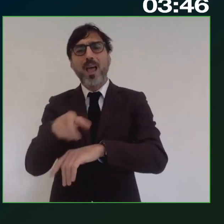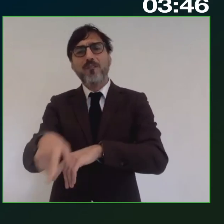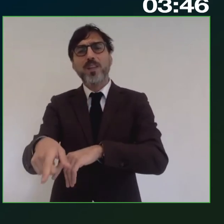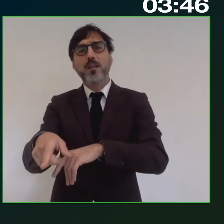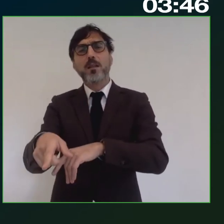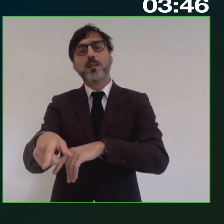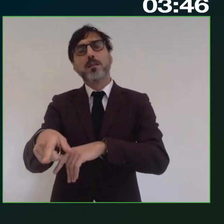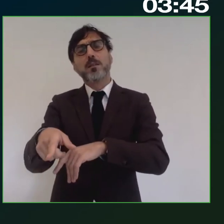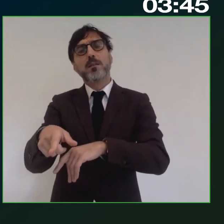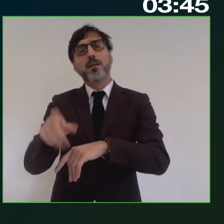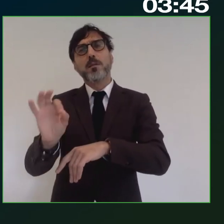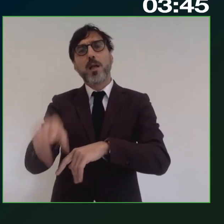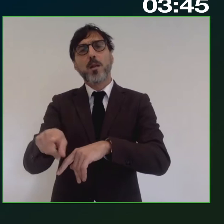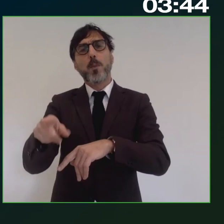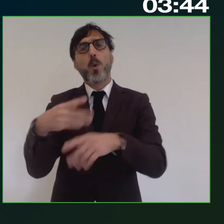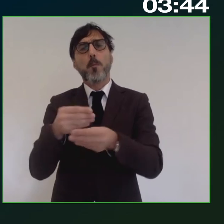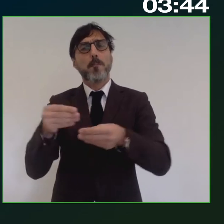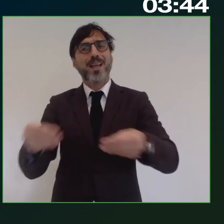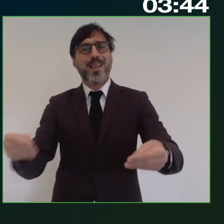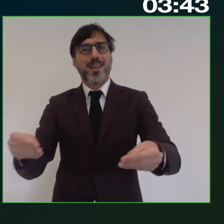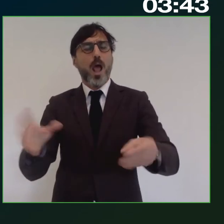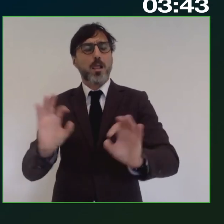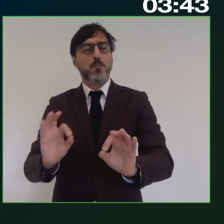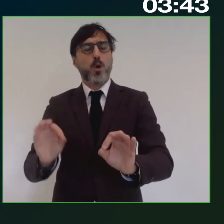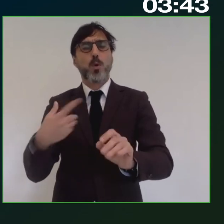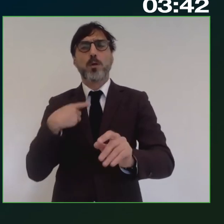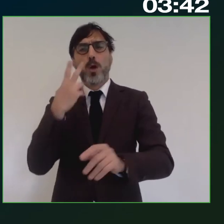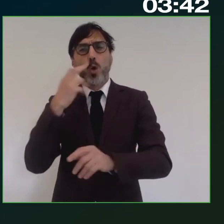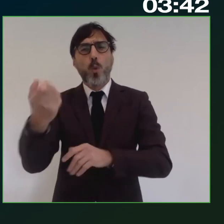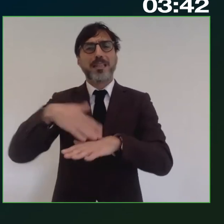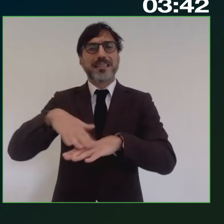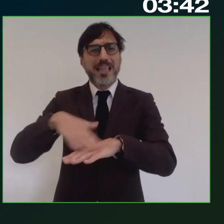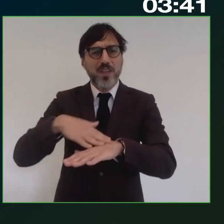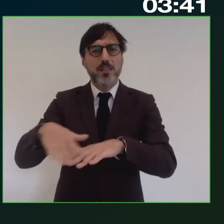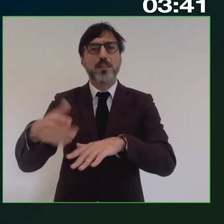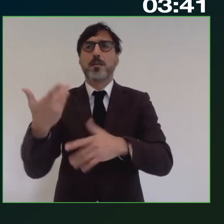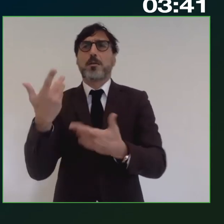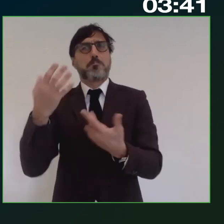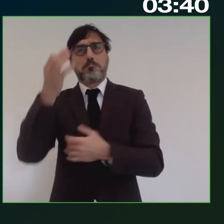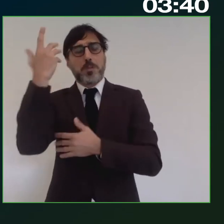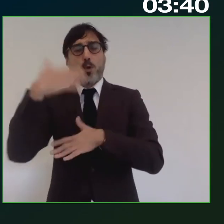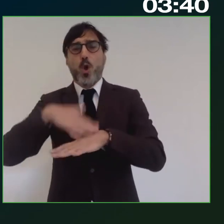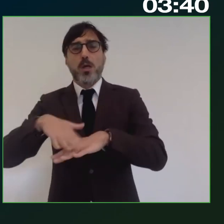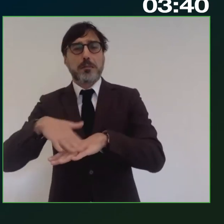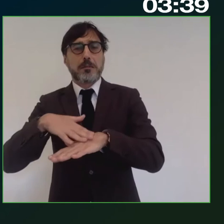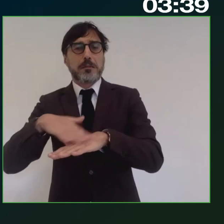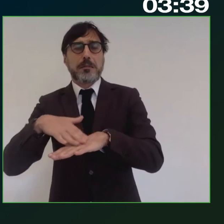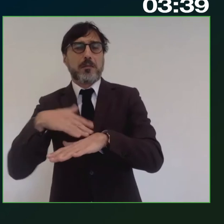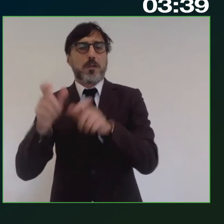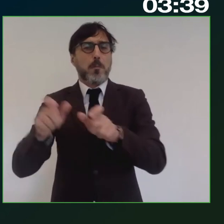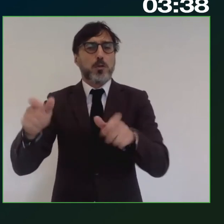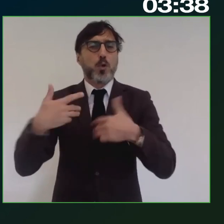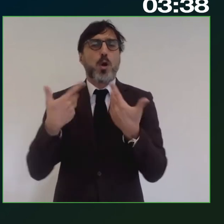immateriali, quindi che riguardano servizi, servizi che quindi